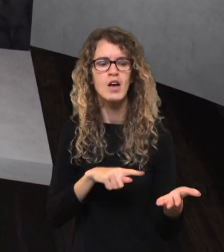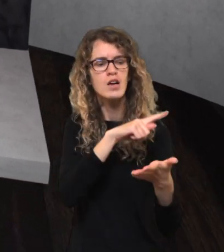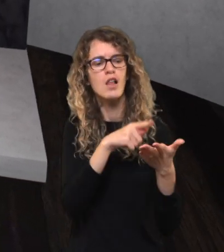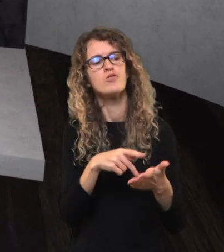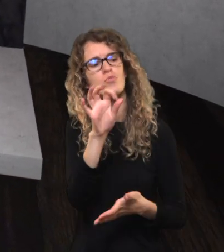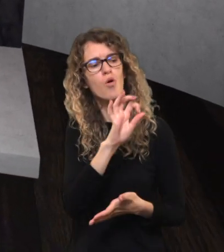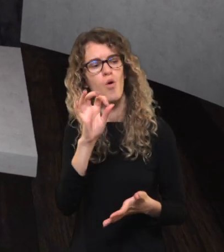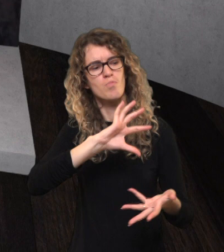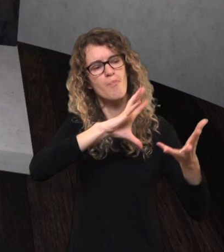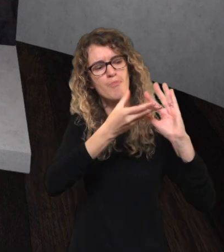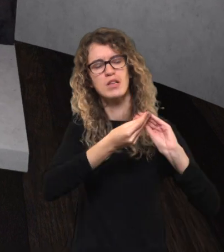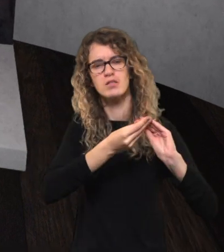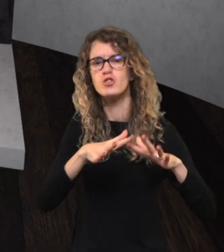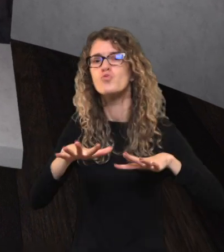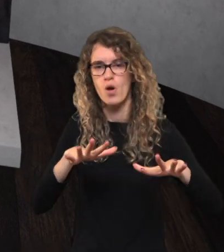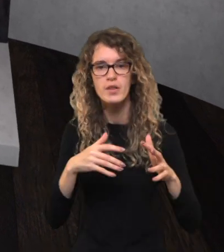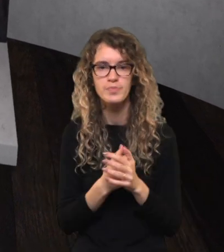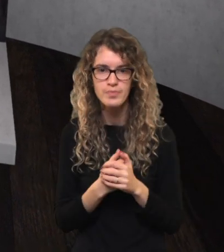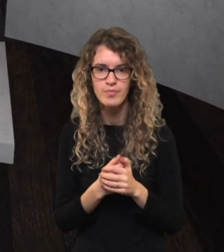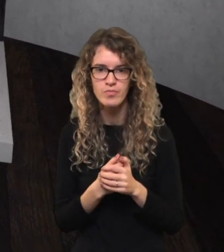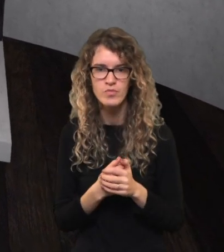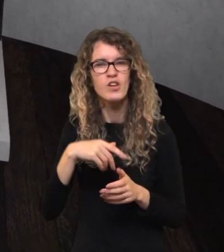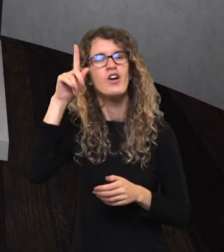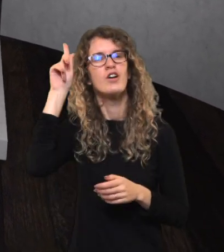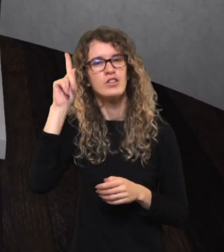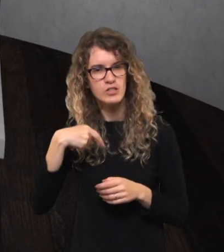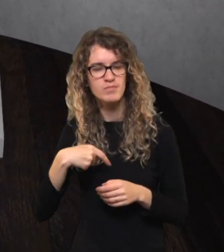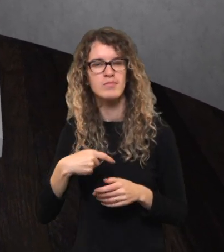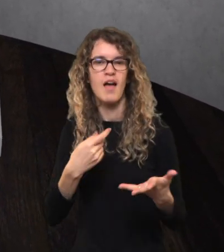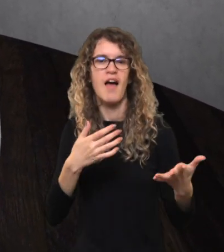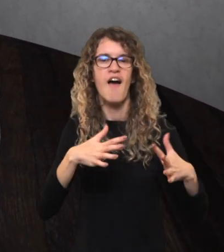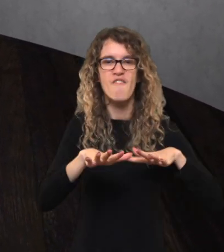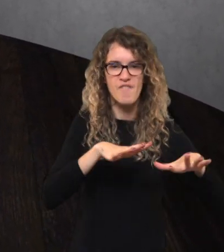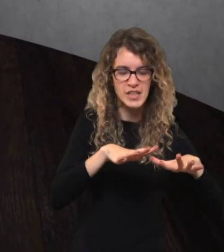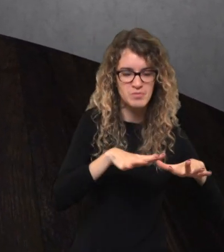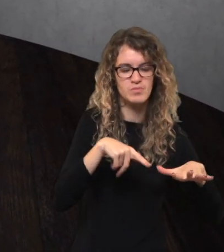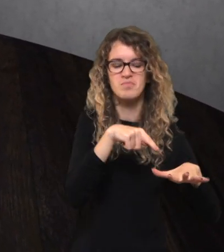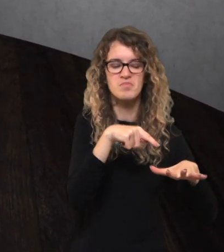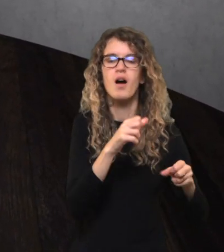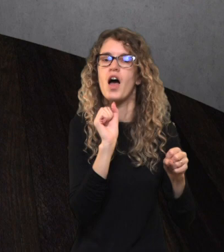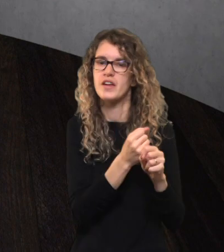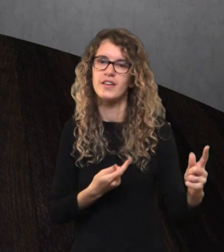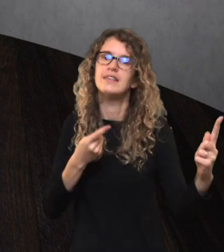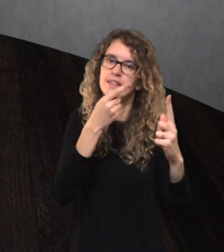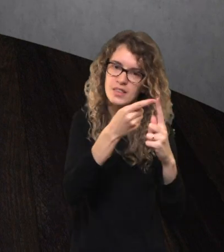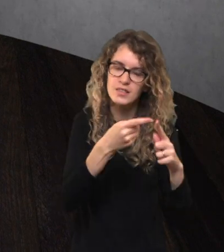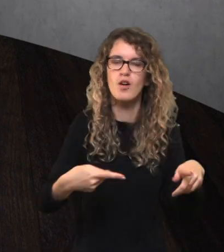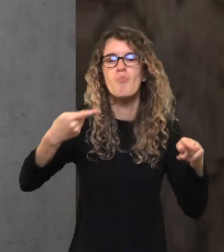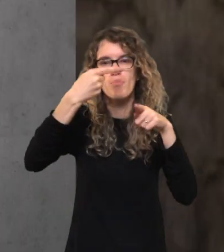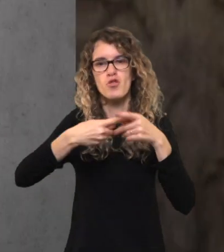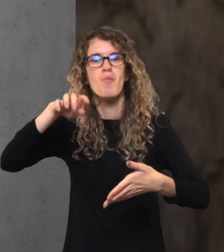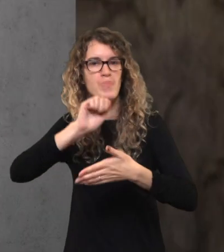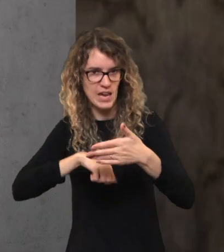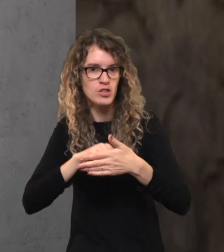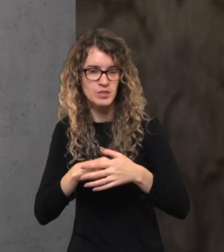Klausimas apie kontekstą. Teoriškai, kiekvienam veiksmui reikalingas tikslas ir priežastis.